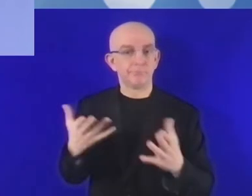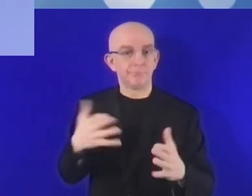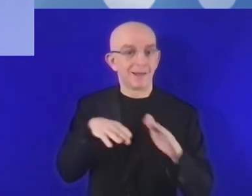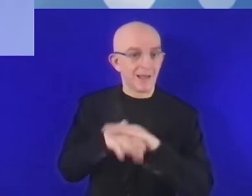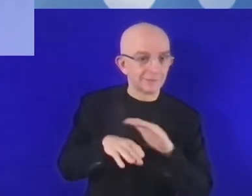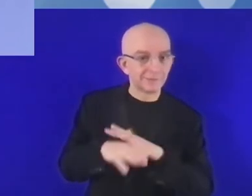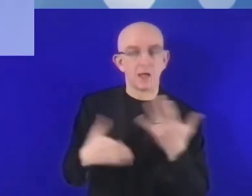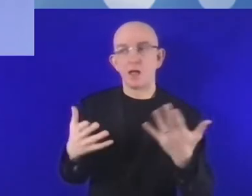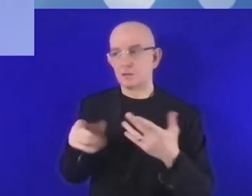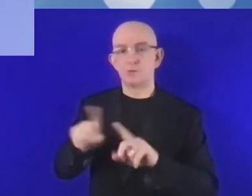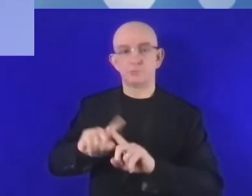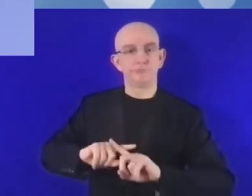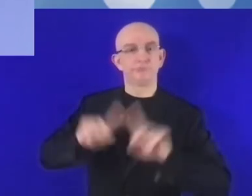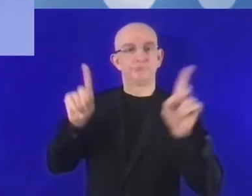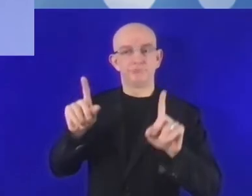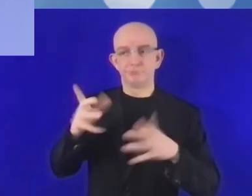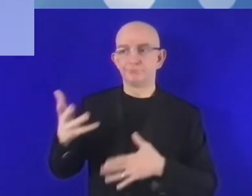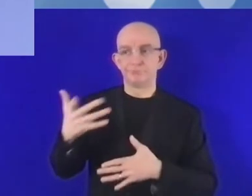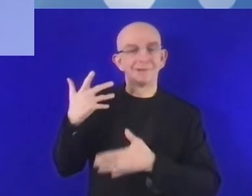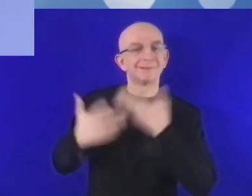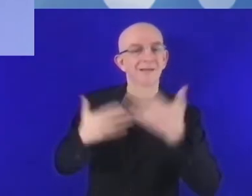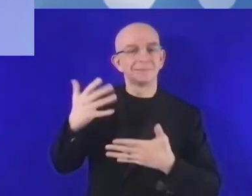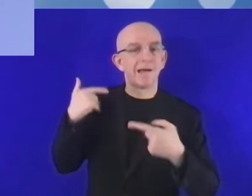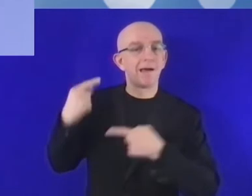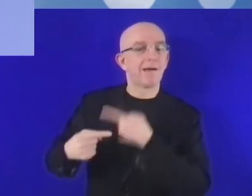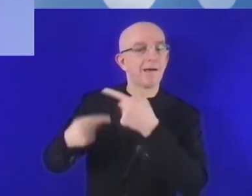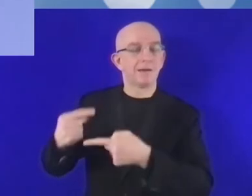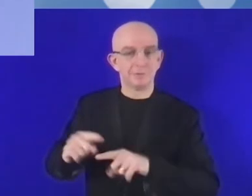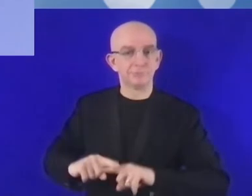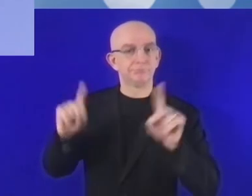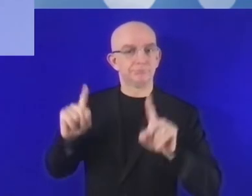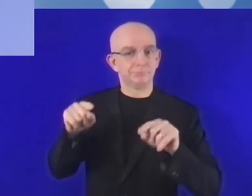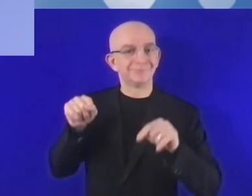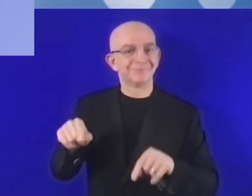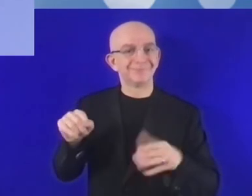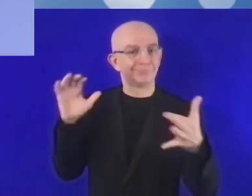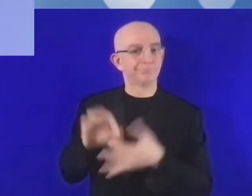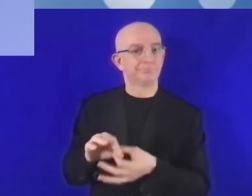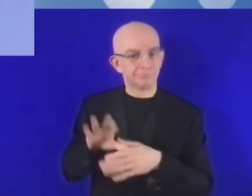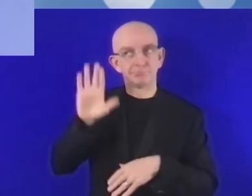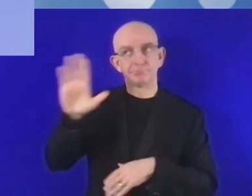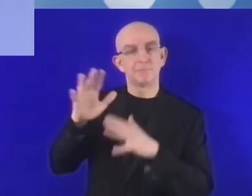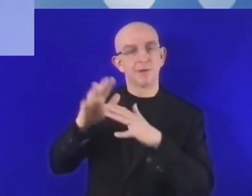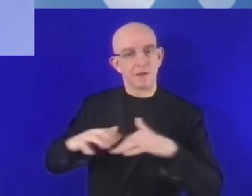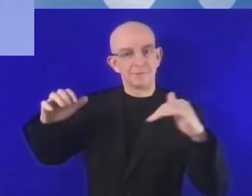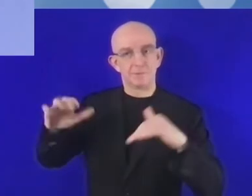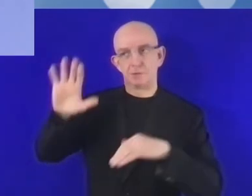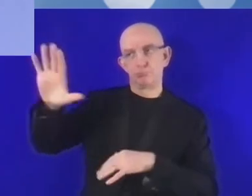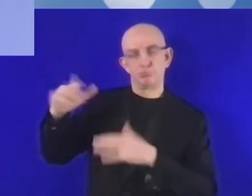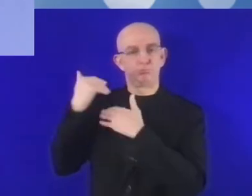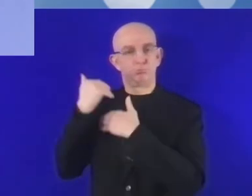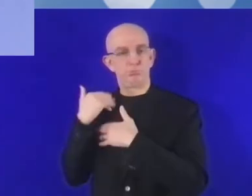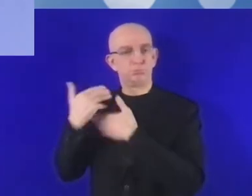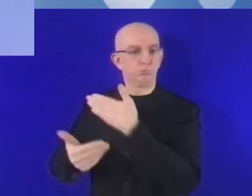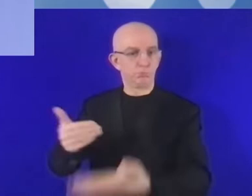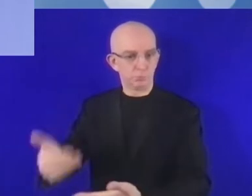innych niż te tradycyjne, a to wymaga oczywiście dużych wysiłków ze strony rządu. Trzeba korzystać z danych